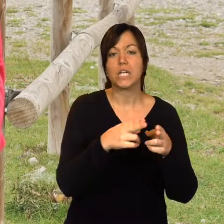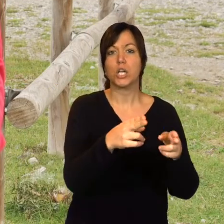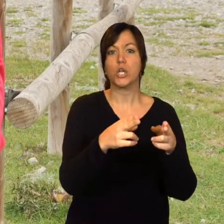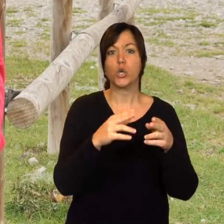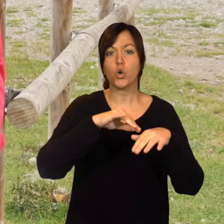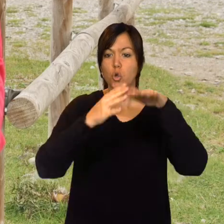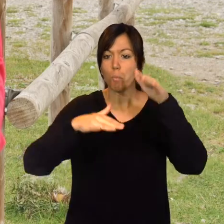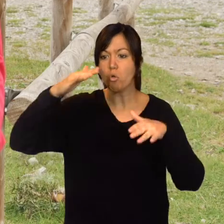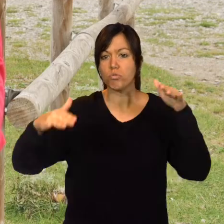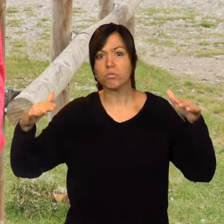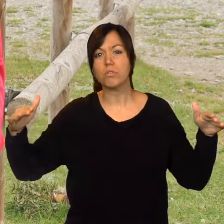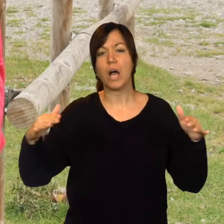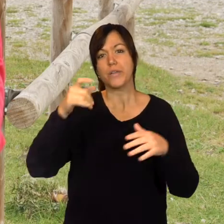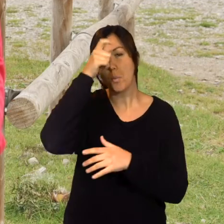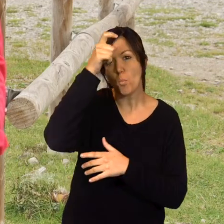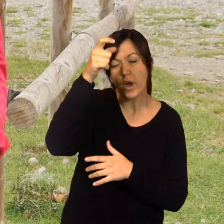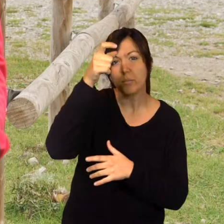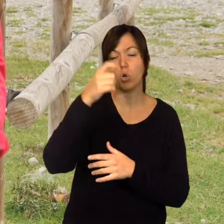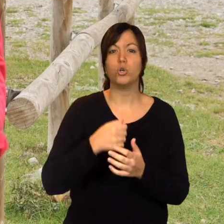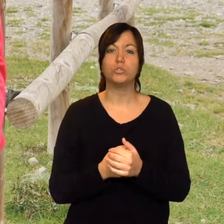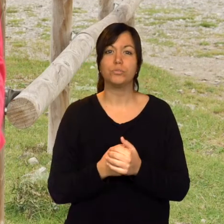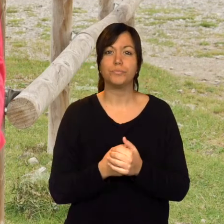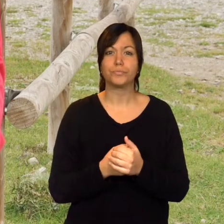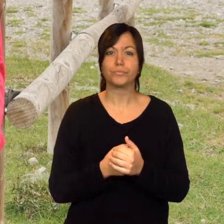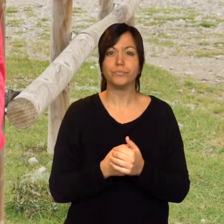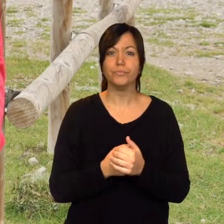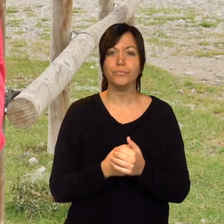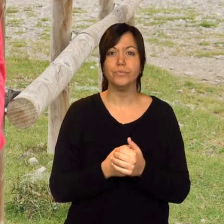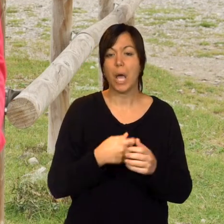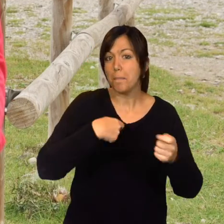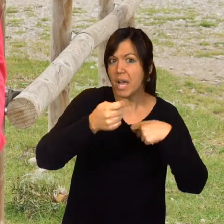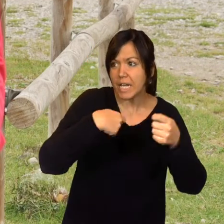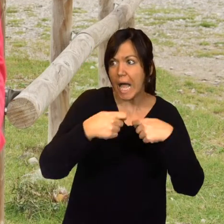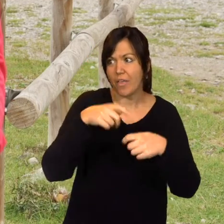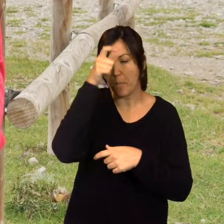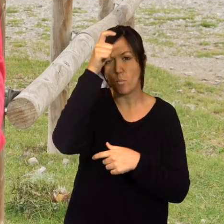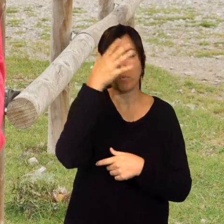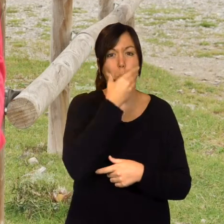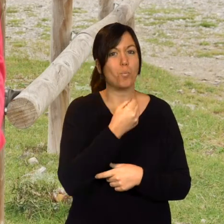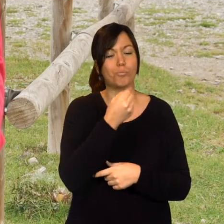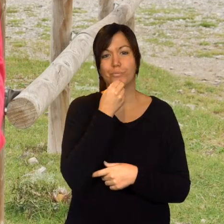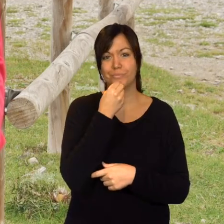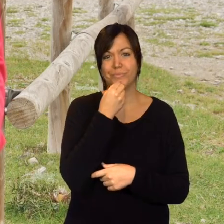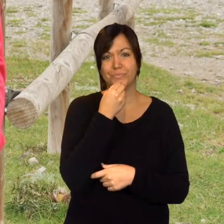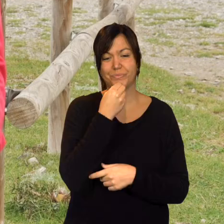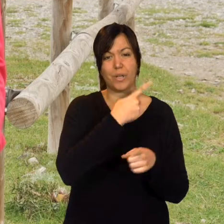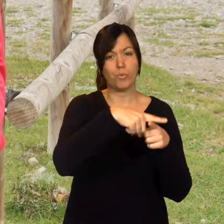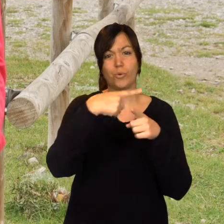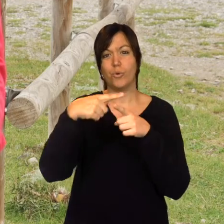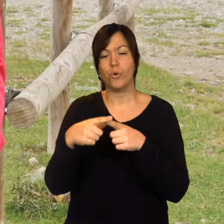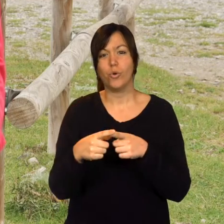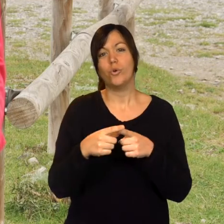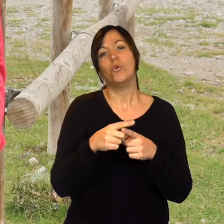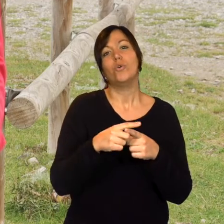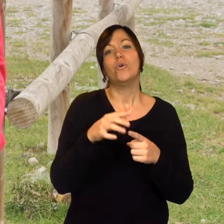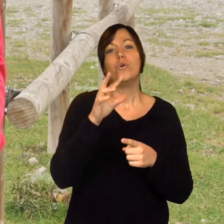rius, té muntanya... Tens pobles, tens mercats... I els pobles són preciosos, vull